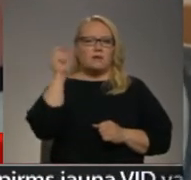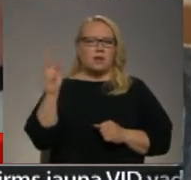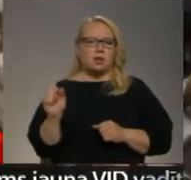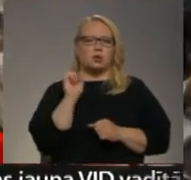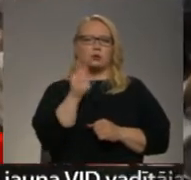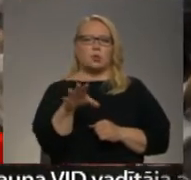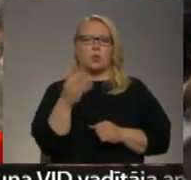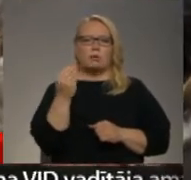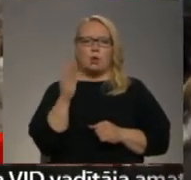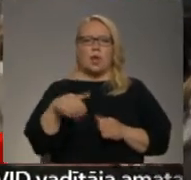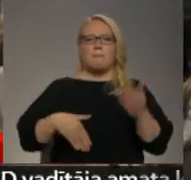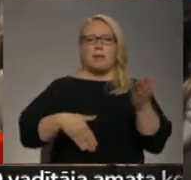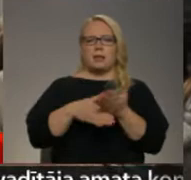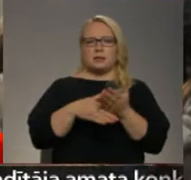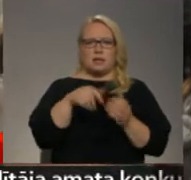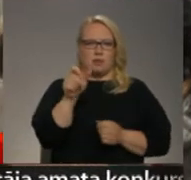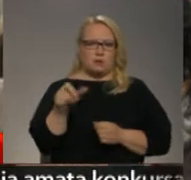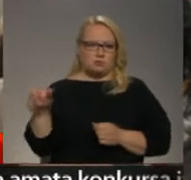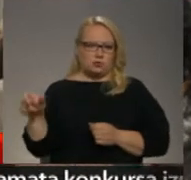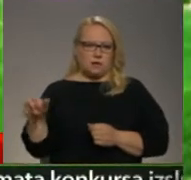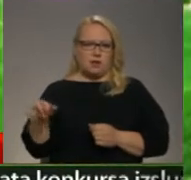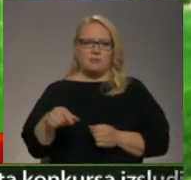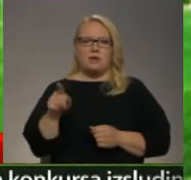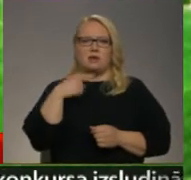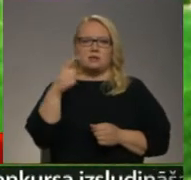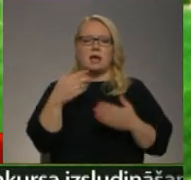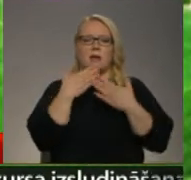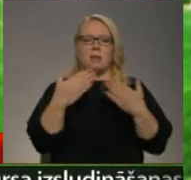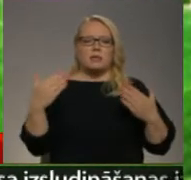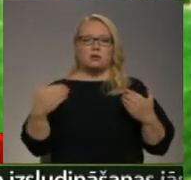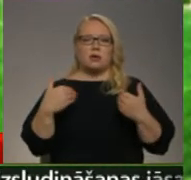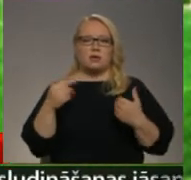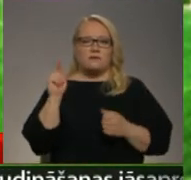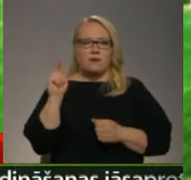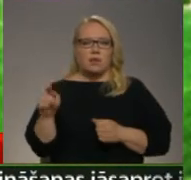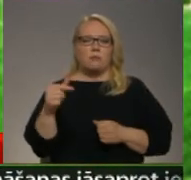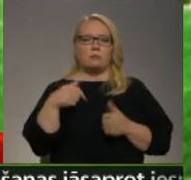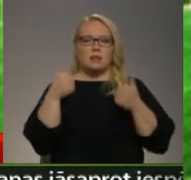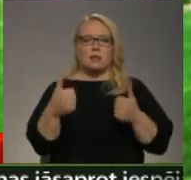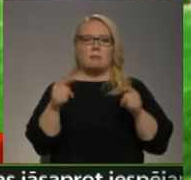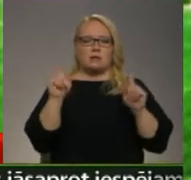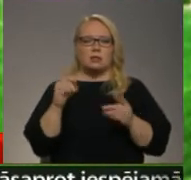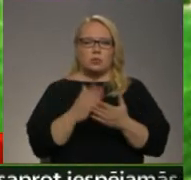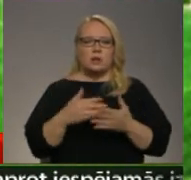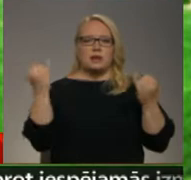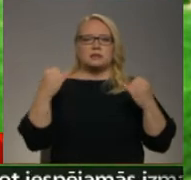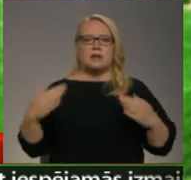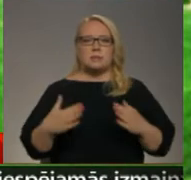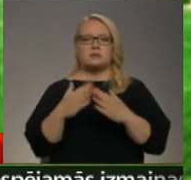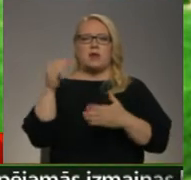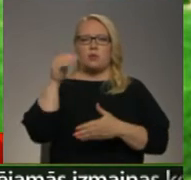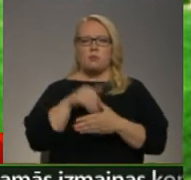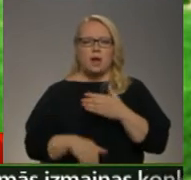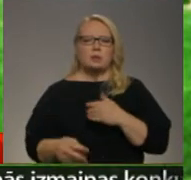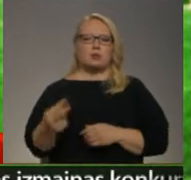naudu, lai palīdzētu Maspulcēniem. Pateicoties viņam, mums ir ļoti daudz labas lietas notikuši. Ir bijis Ziemassvētku pasts un